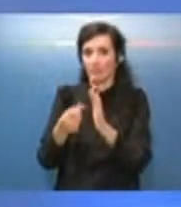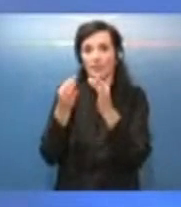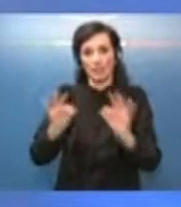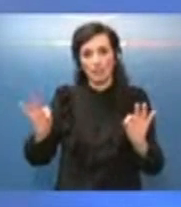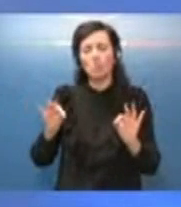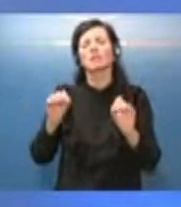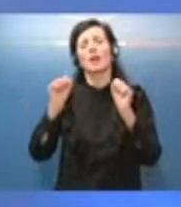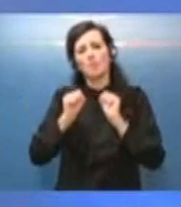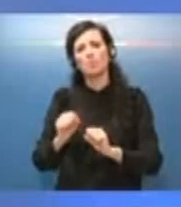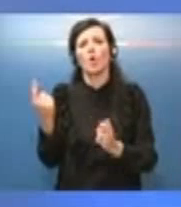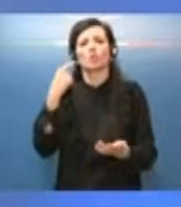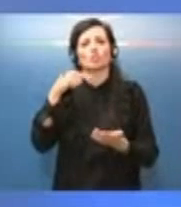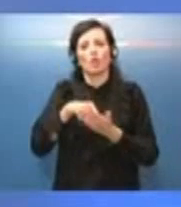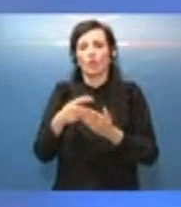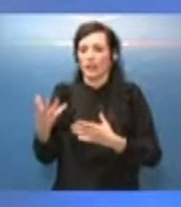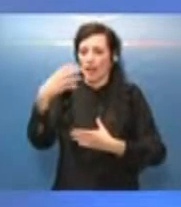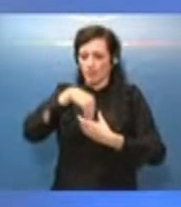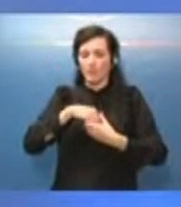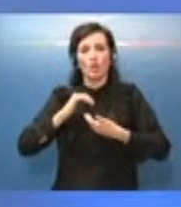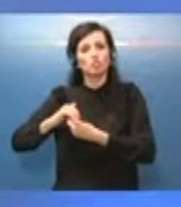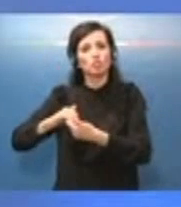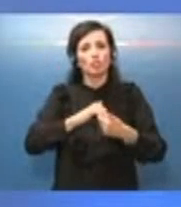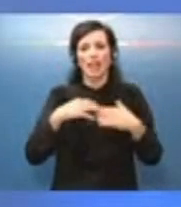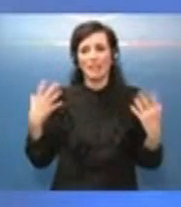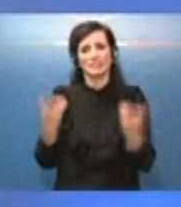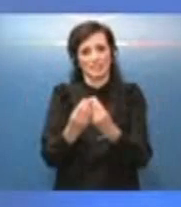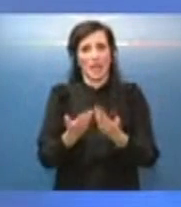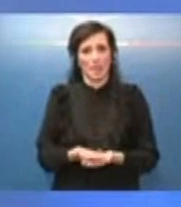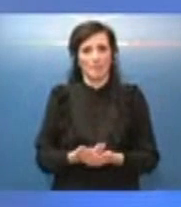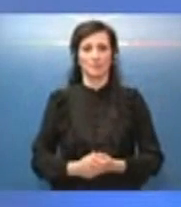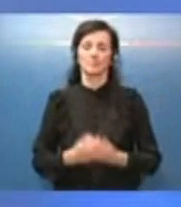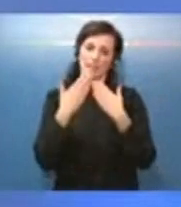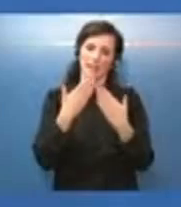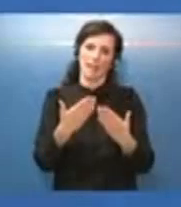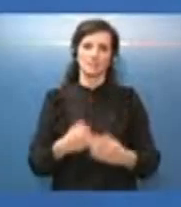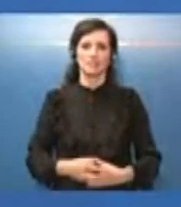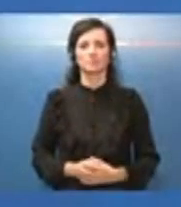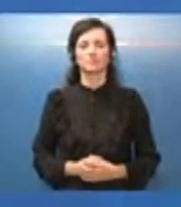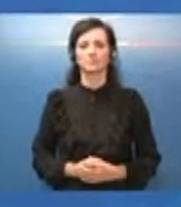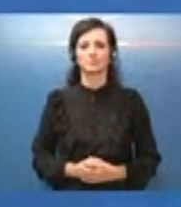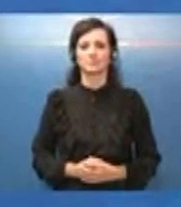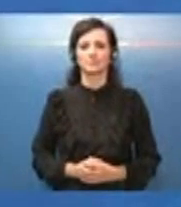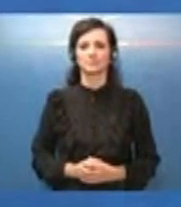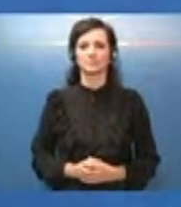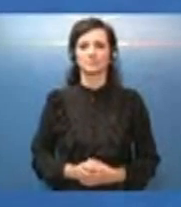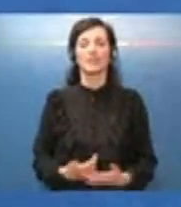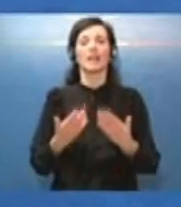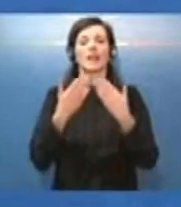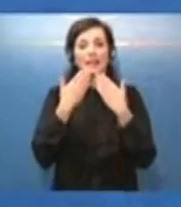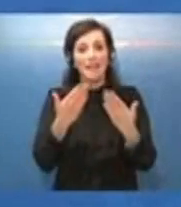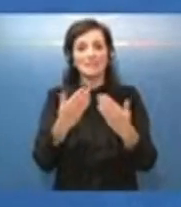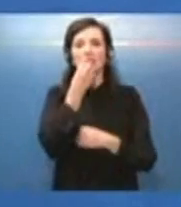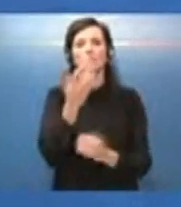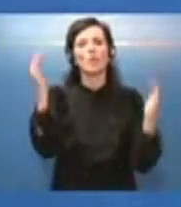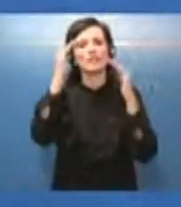di tutti della società con tutti noi grazie allora grazie buona